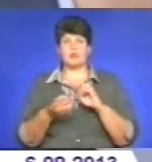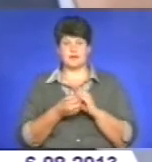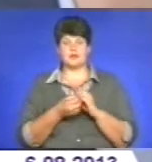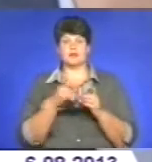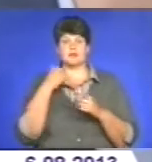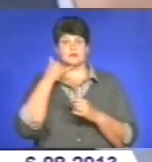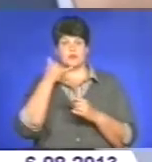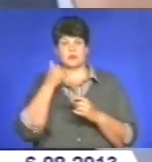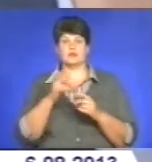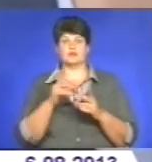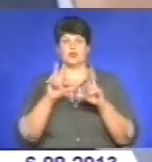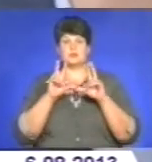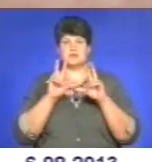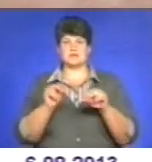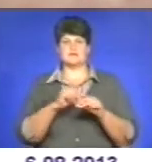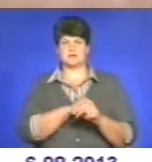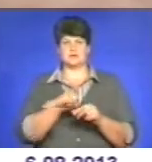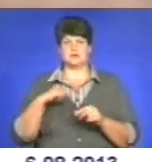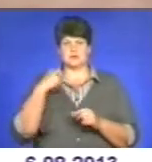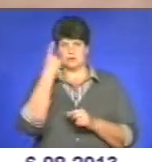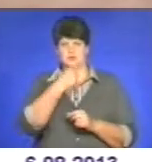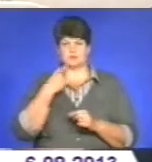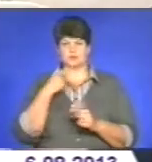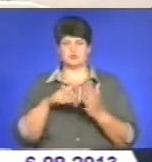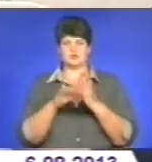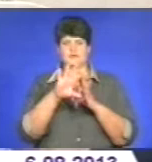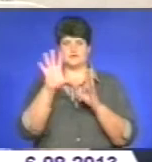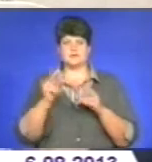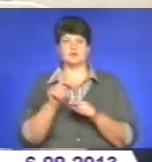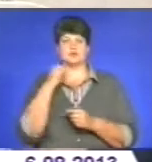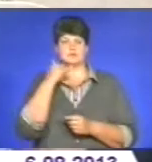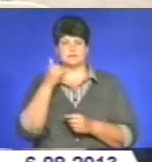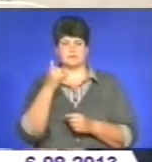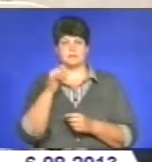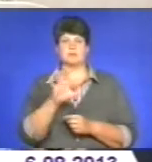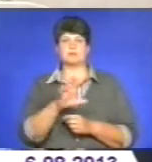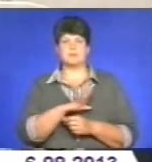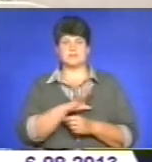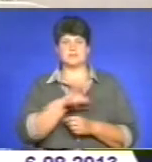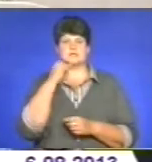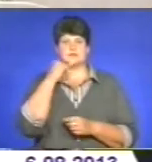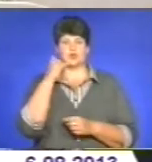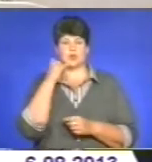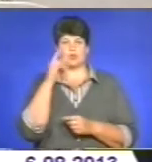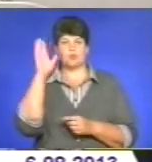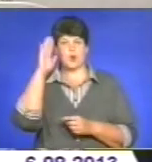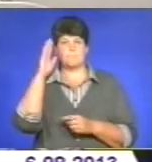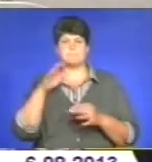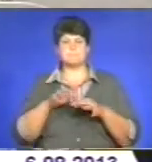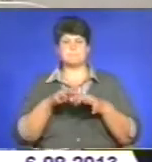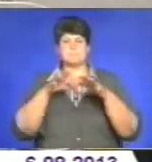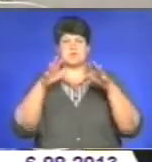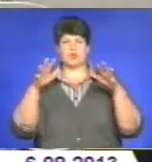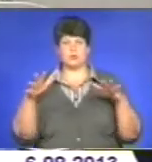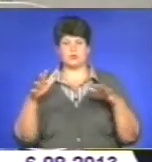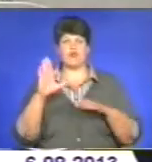особисто допомогти усім, хто встиг до нього звернутися. Був дзвонок по підтопленню Волинської області, там,